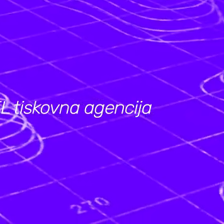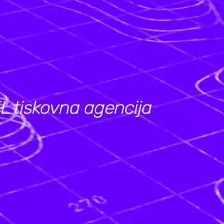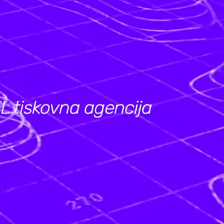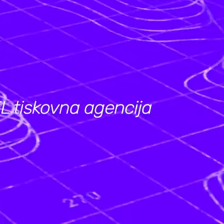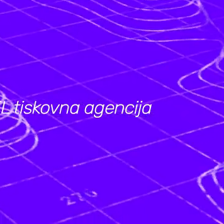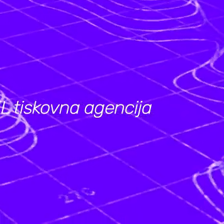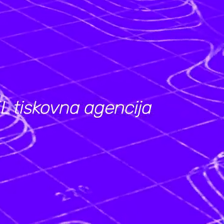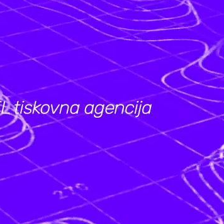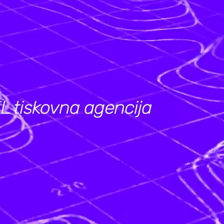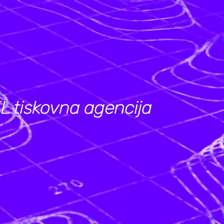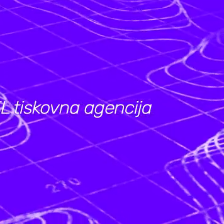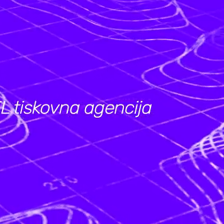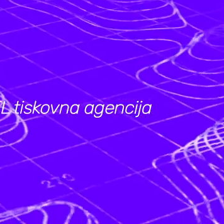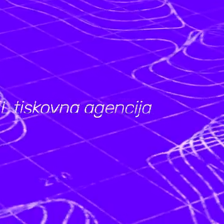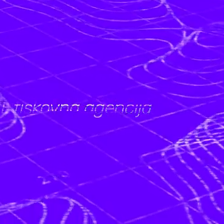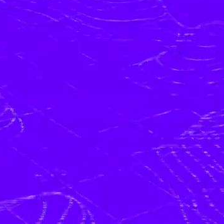Hvala.